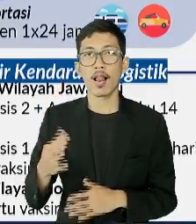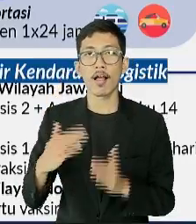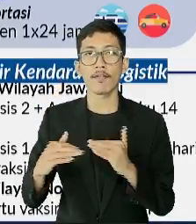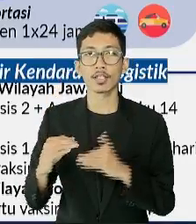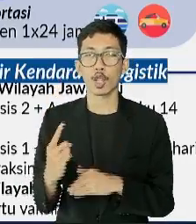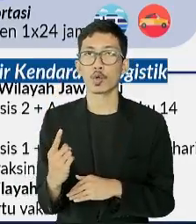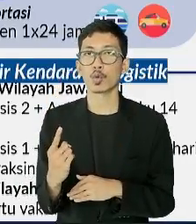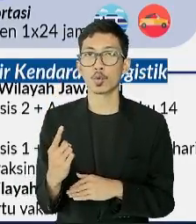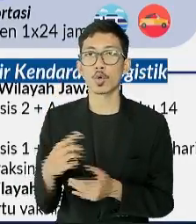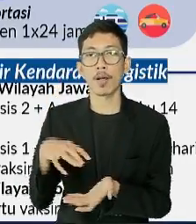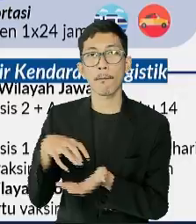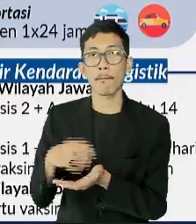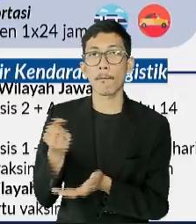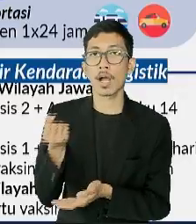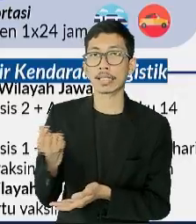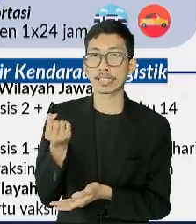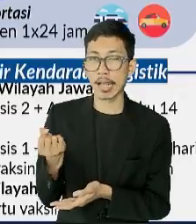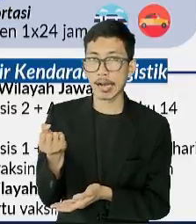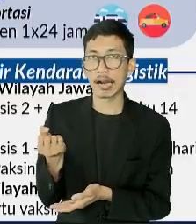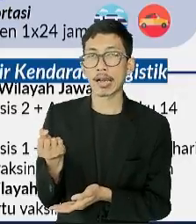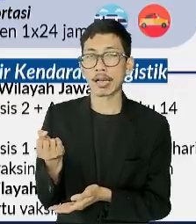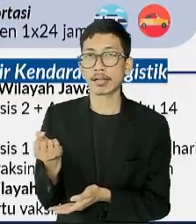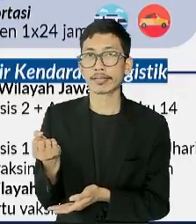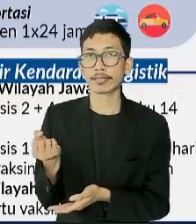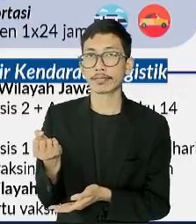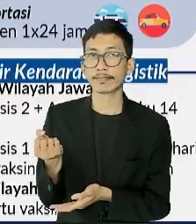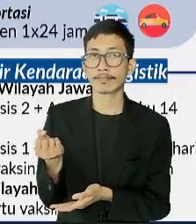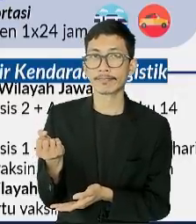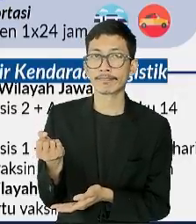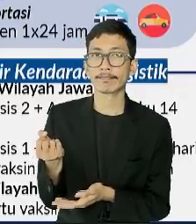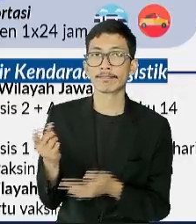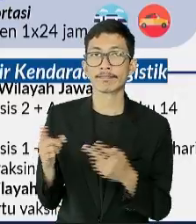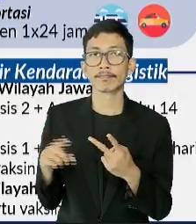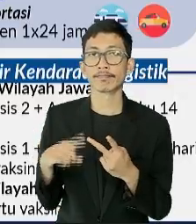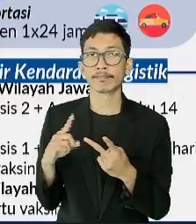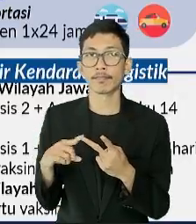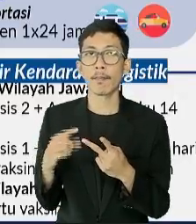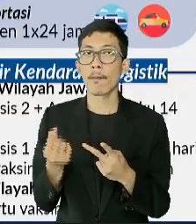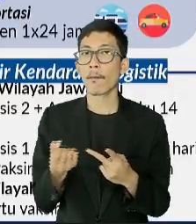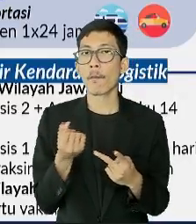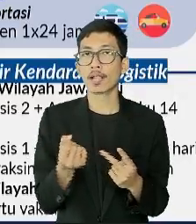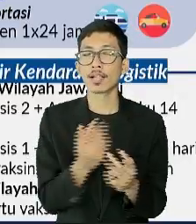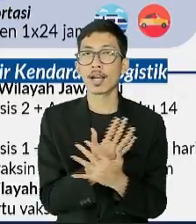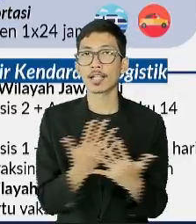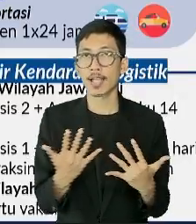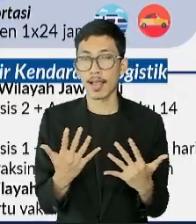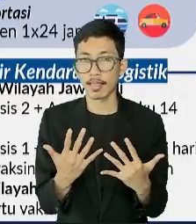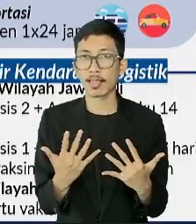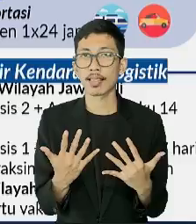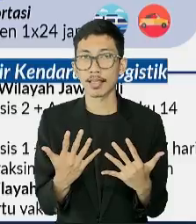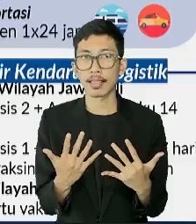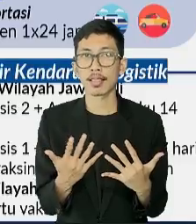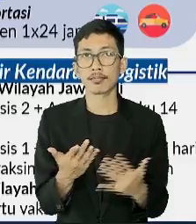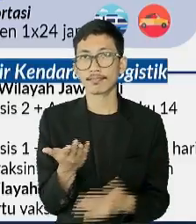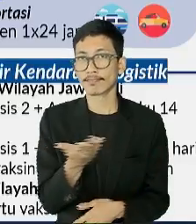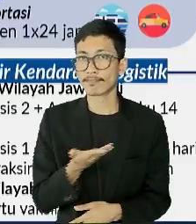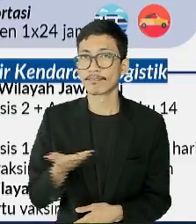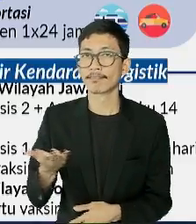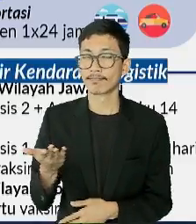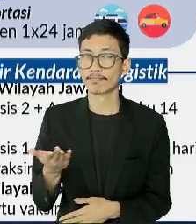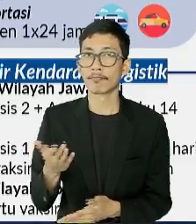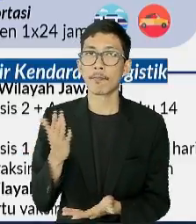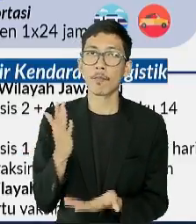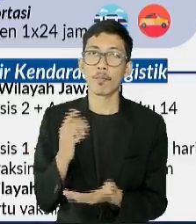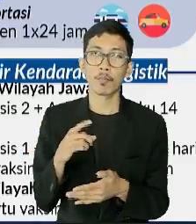operasional supermarket dan sualayan sejenis serta pasar rakyat non-kebutuhan sehari-hari dapat dilakukan dengan